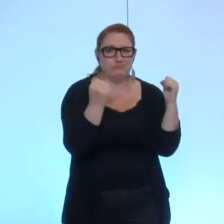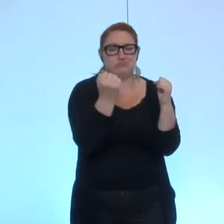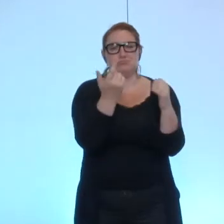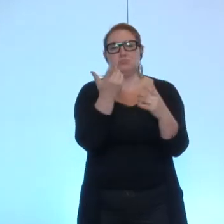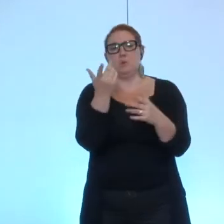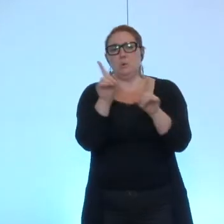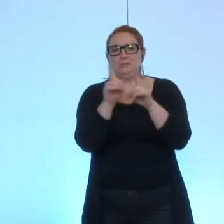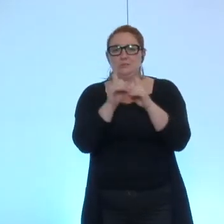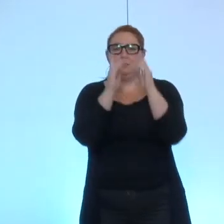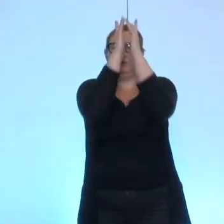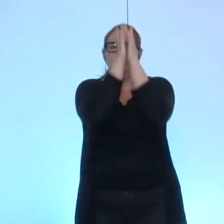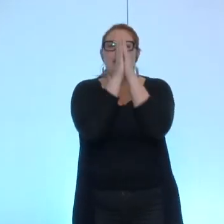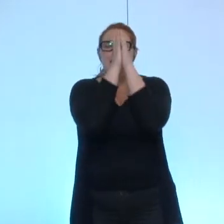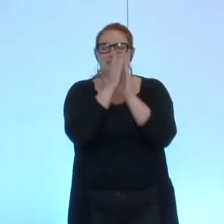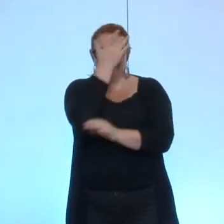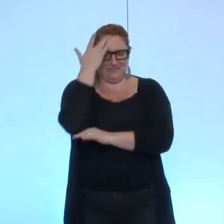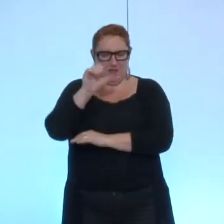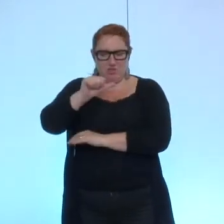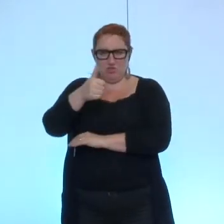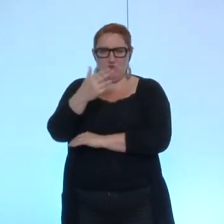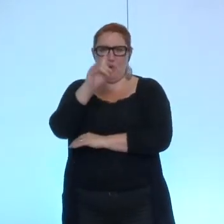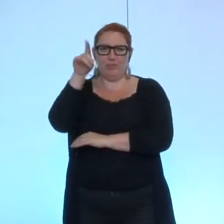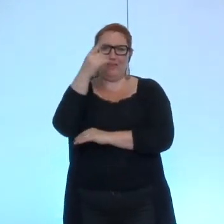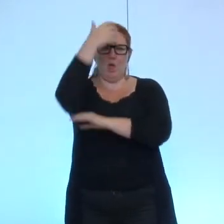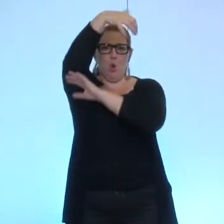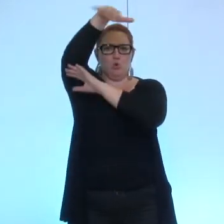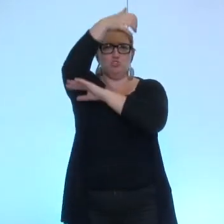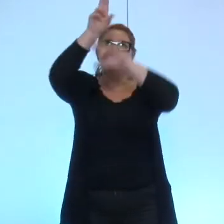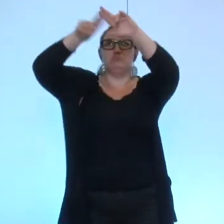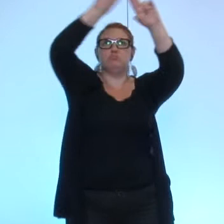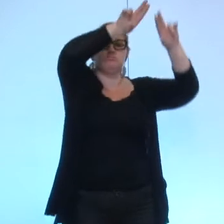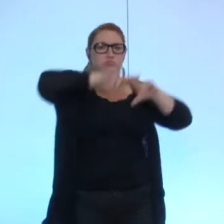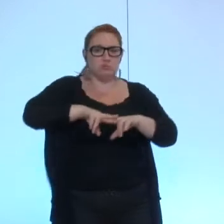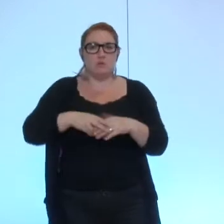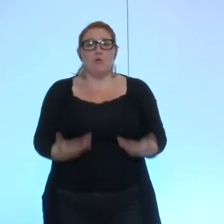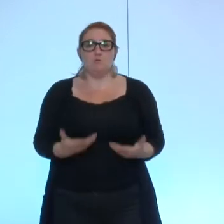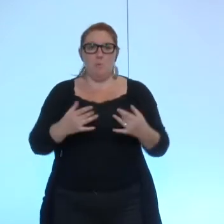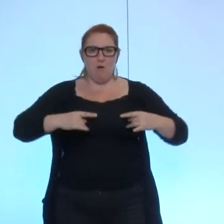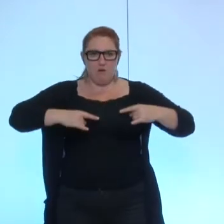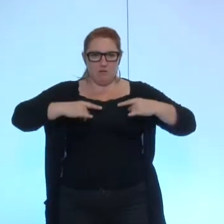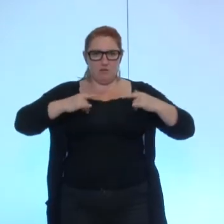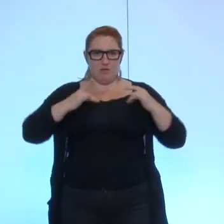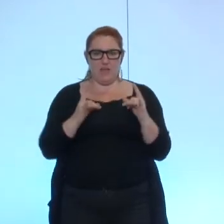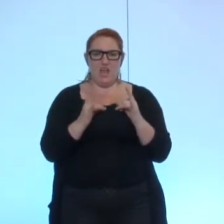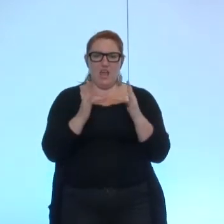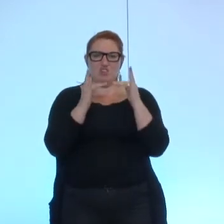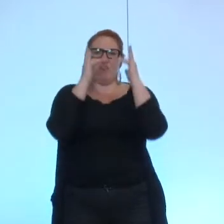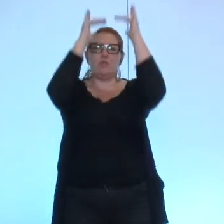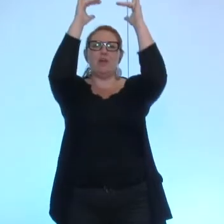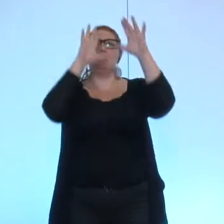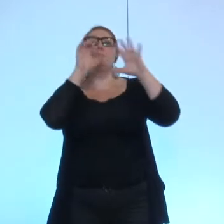clocher de l'église Saint-André donc vous pouvez voir en ce moment les échafaudages des prises de parole